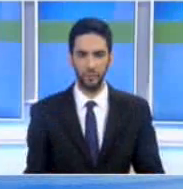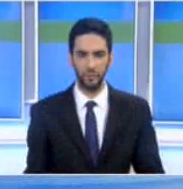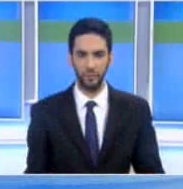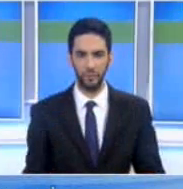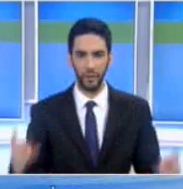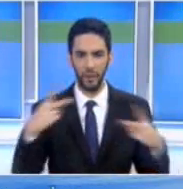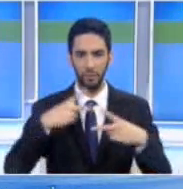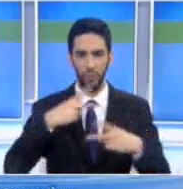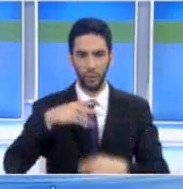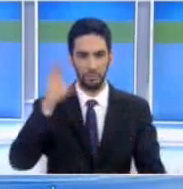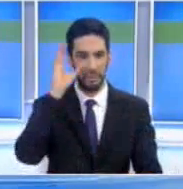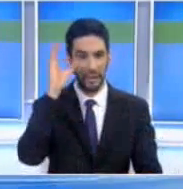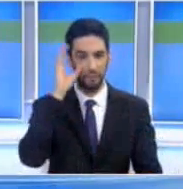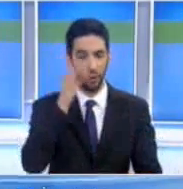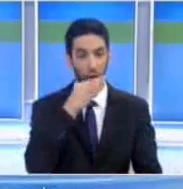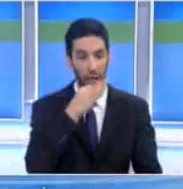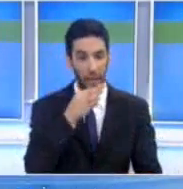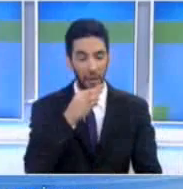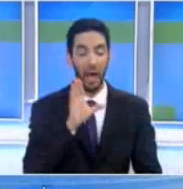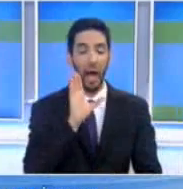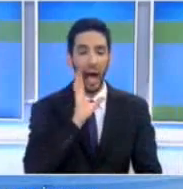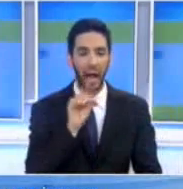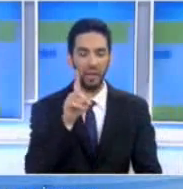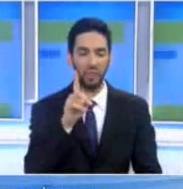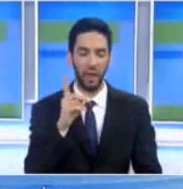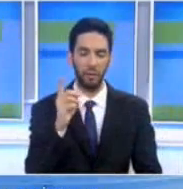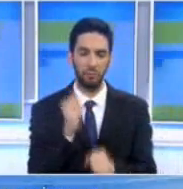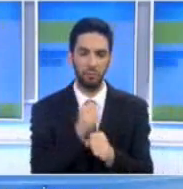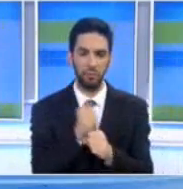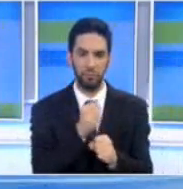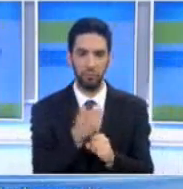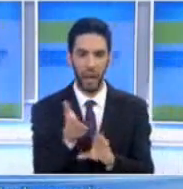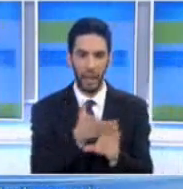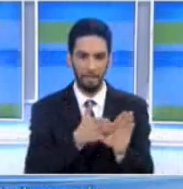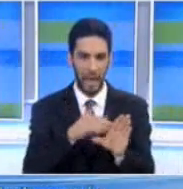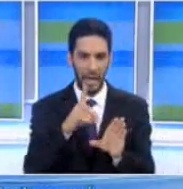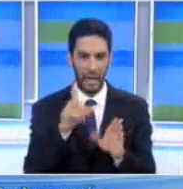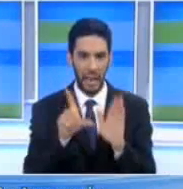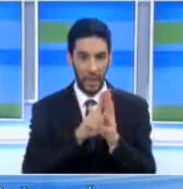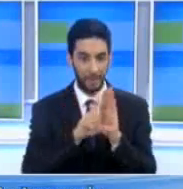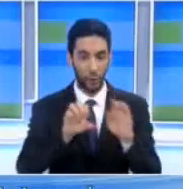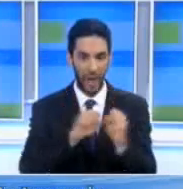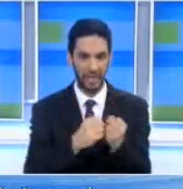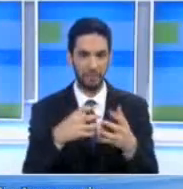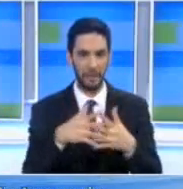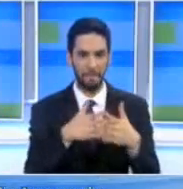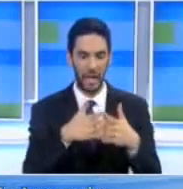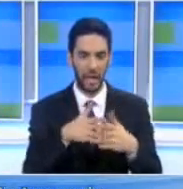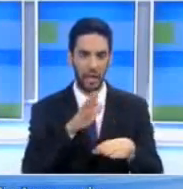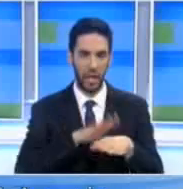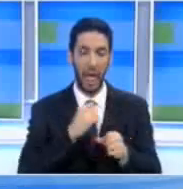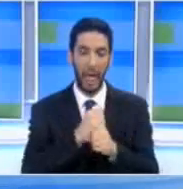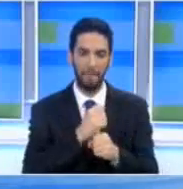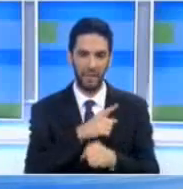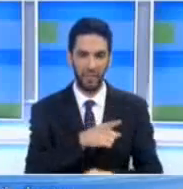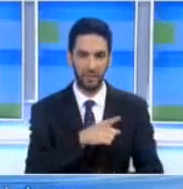Ο υπουργός μεταφορών Μάριος Δημητριάδης επανέλαβε σήμερα ότι κάποιοι υπάλληλοι των αχθοφόρων είχαν προβεί σε βαδαλισμού σε μηχανήματα στο